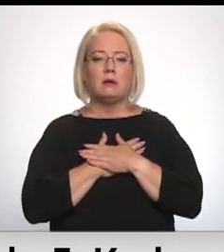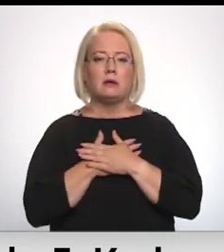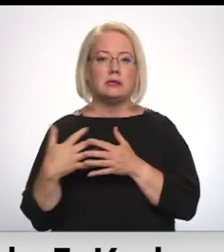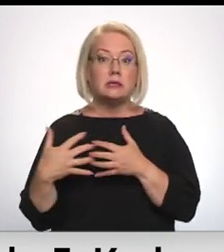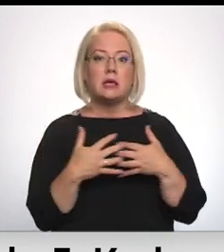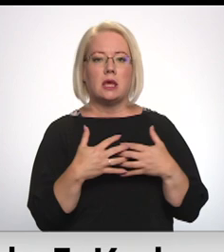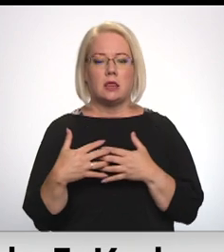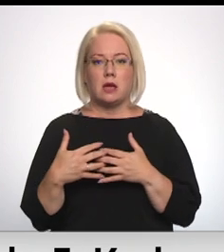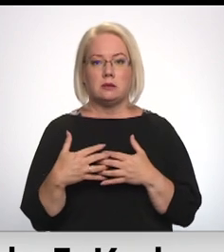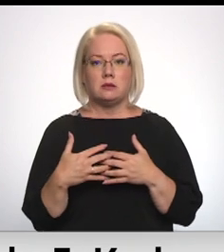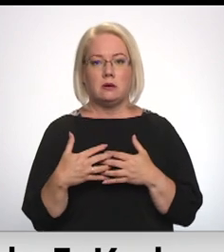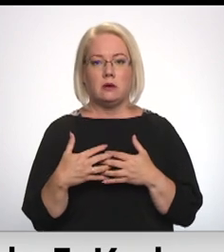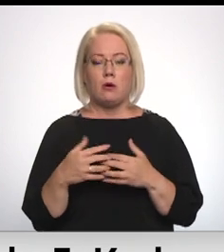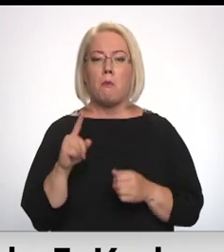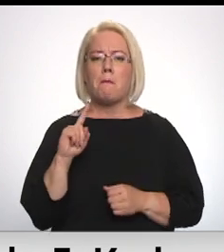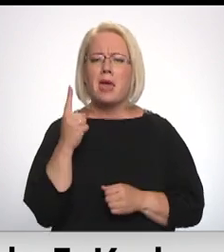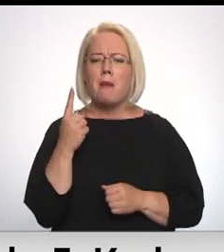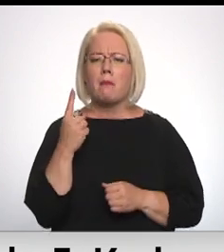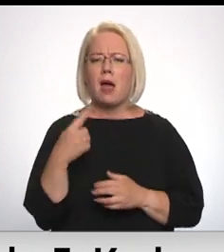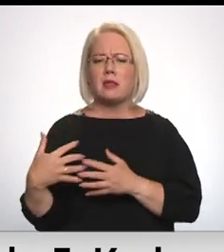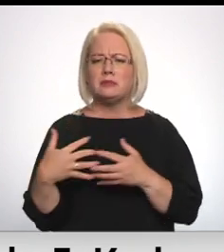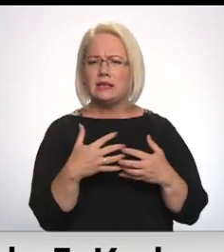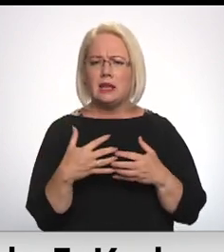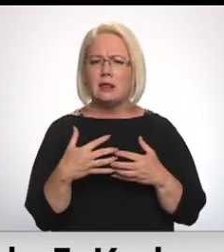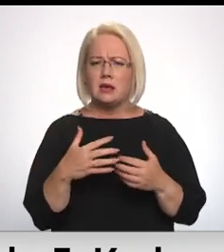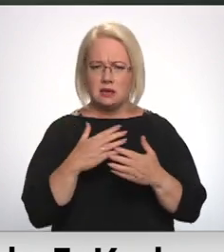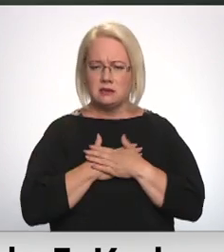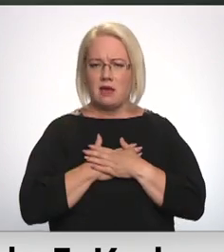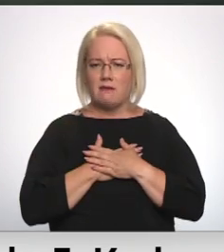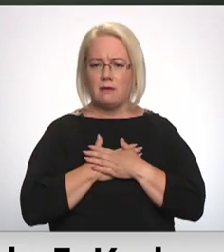cīnīties un pirmam kārtām jau cīnīties ar sevim.